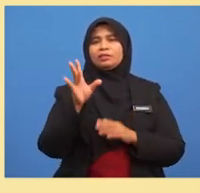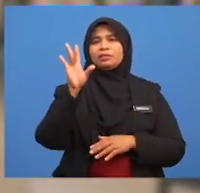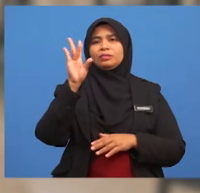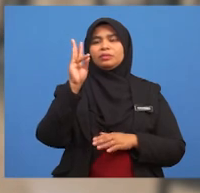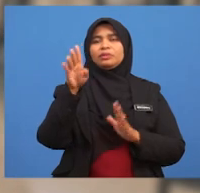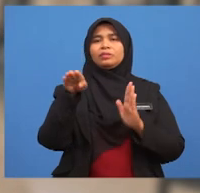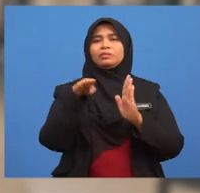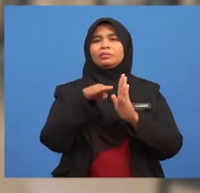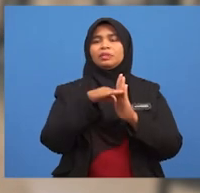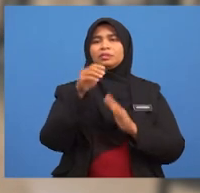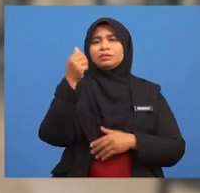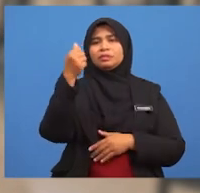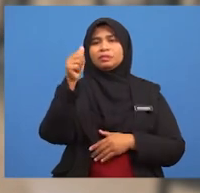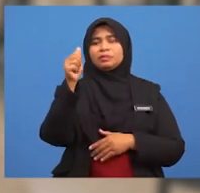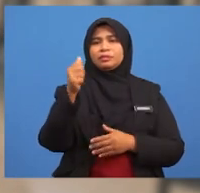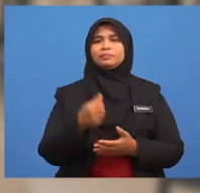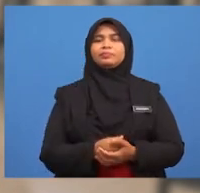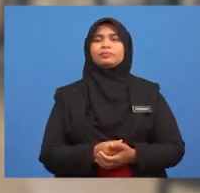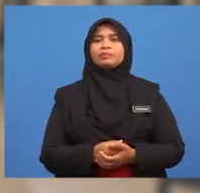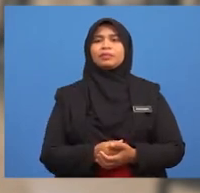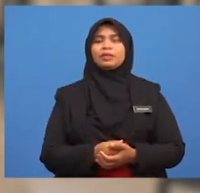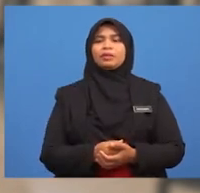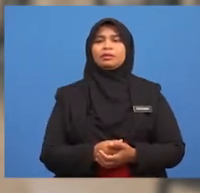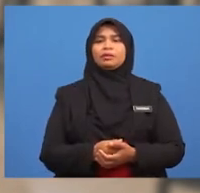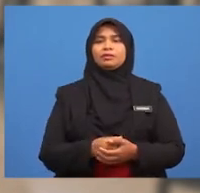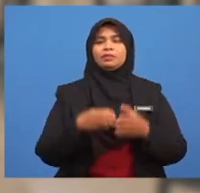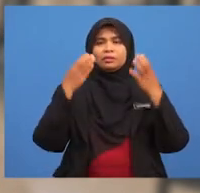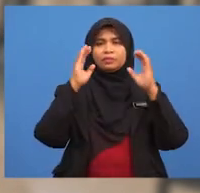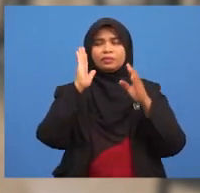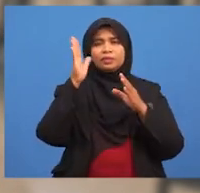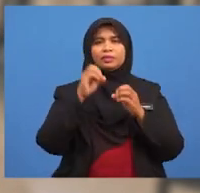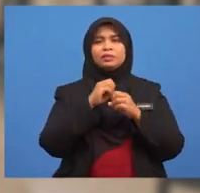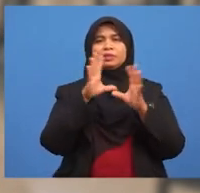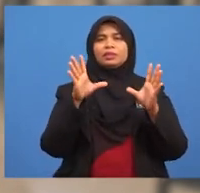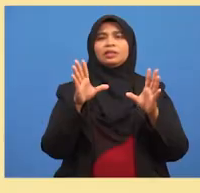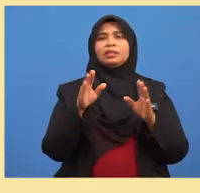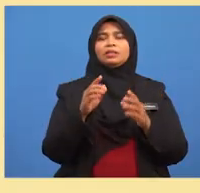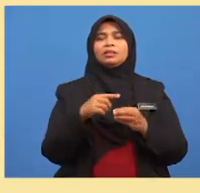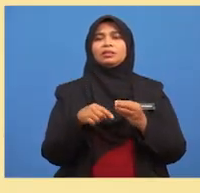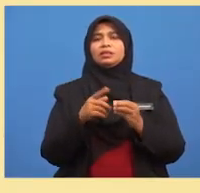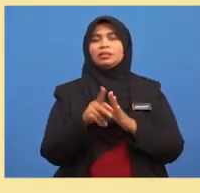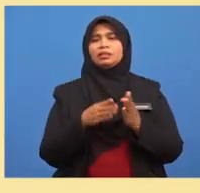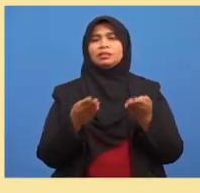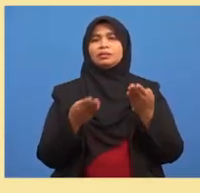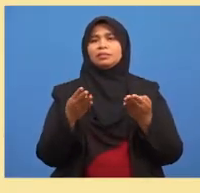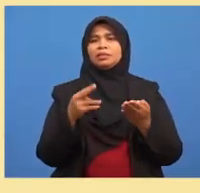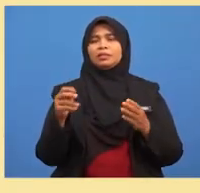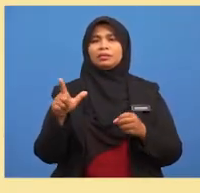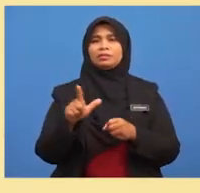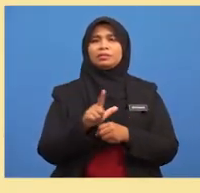Murid-murid, sekarang cikgu akan menerangkan pula Tentang kebarang kalian